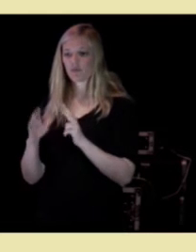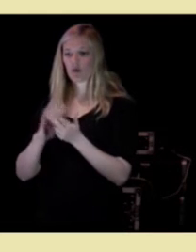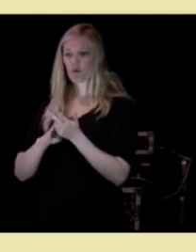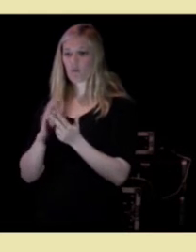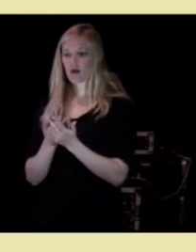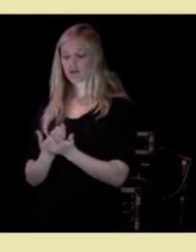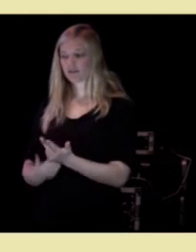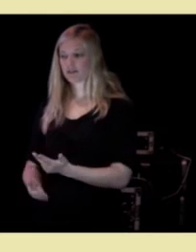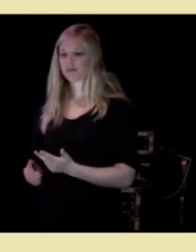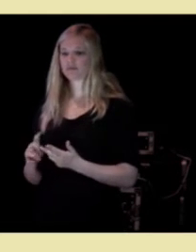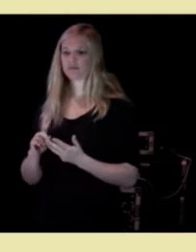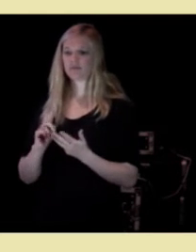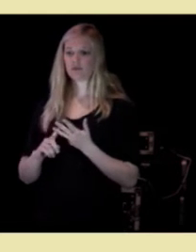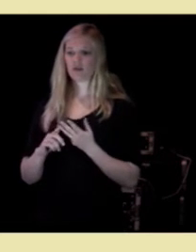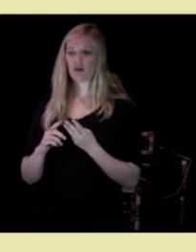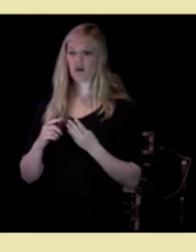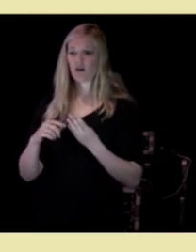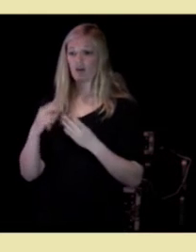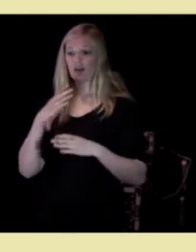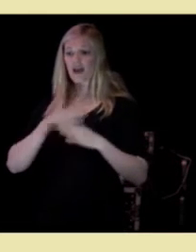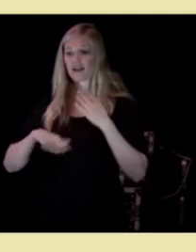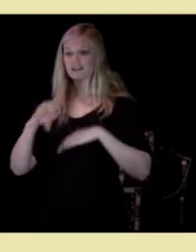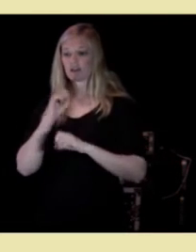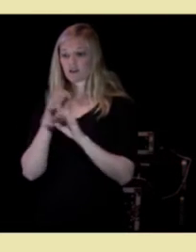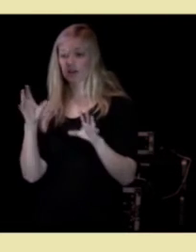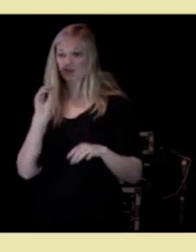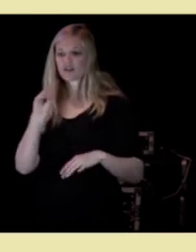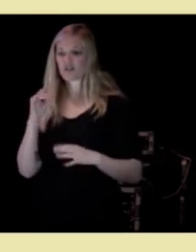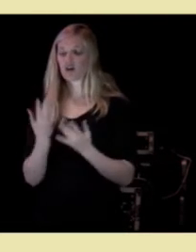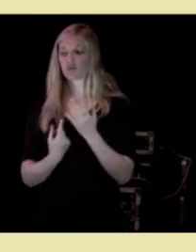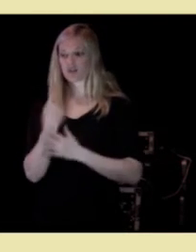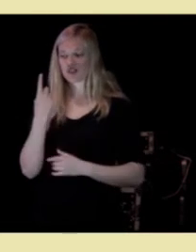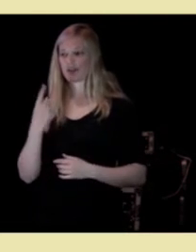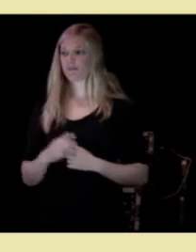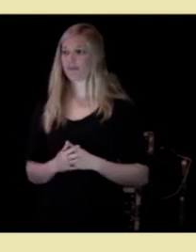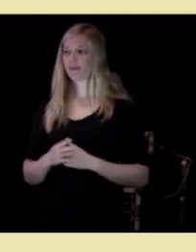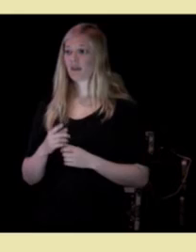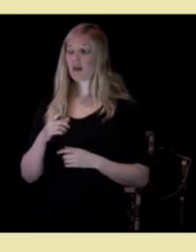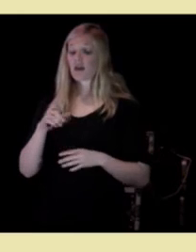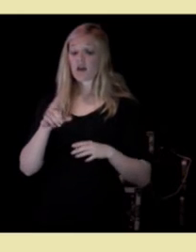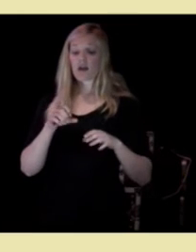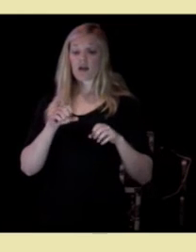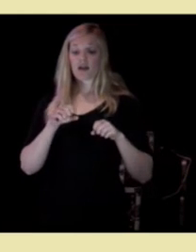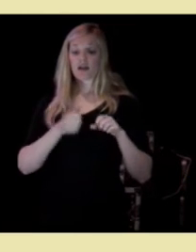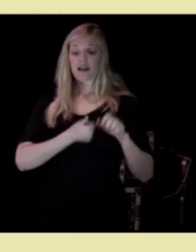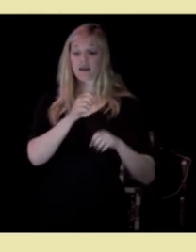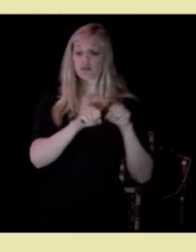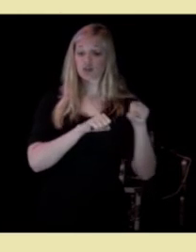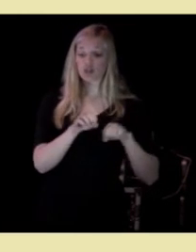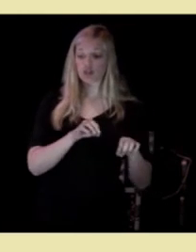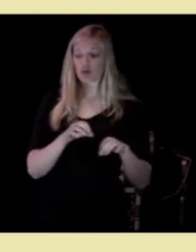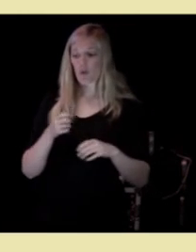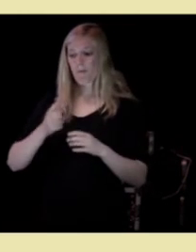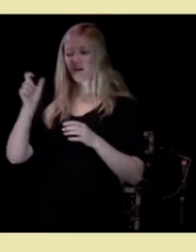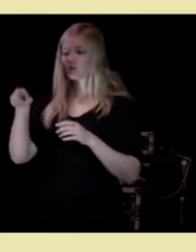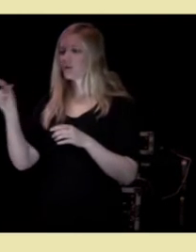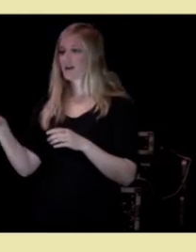beskjed om hva som må til. Tjenestene må styres, personellet må ikke overlates til seg selv.